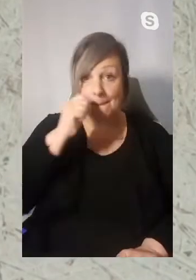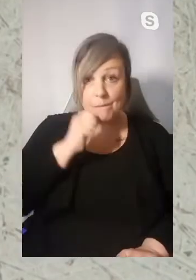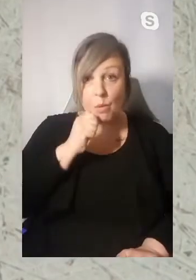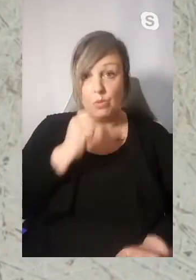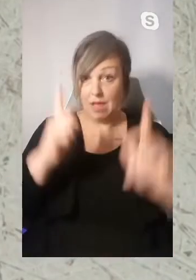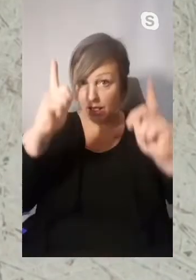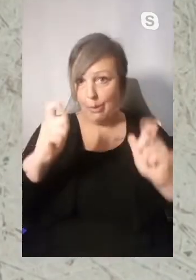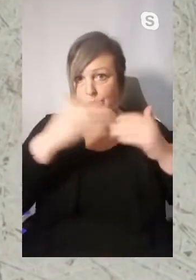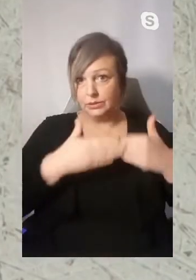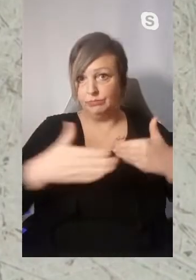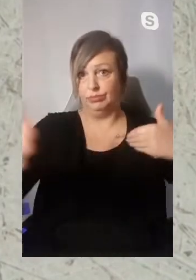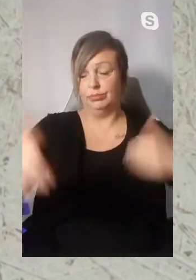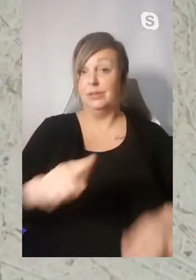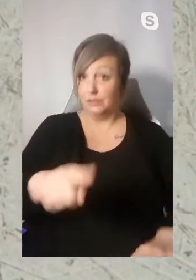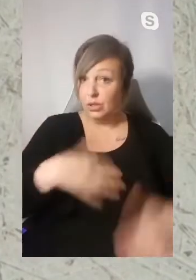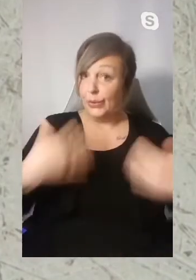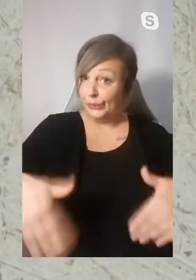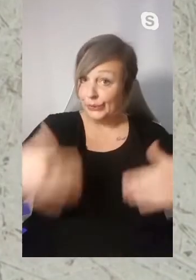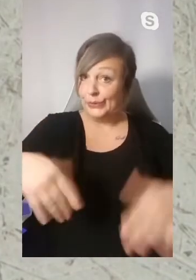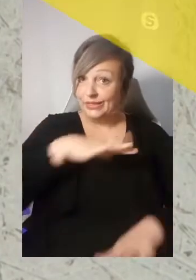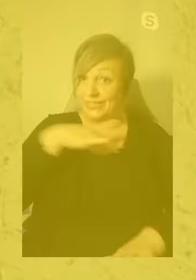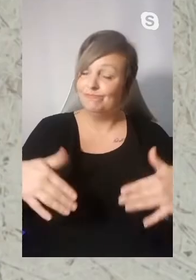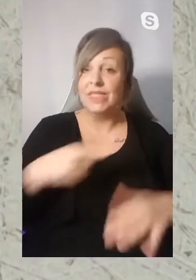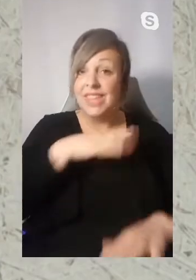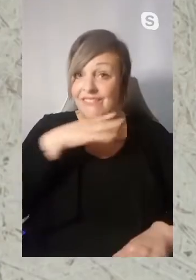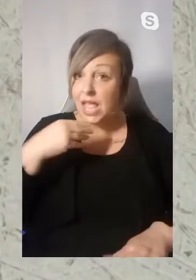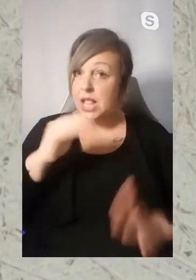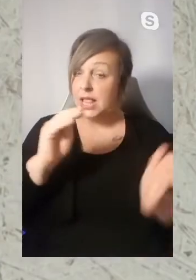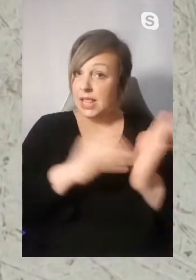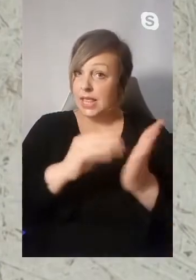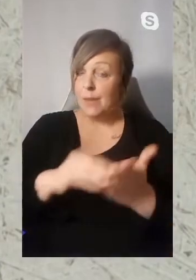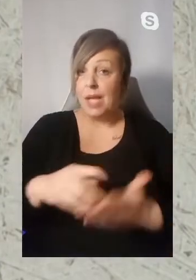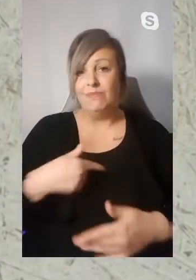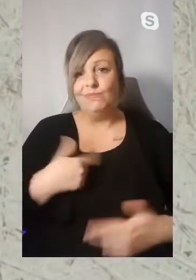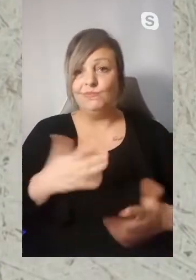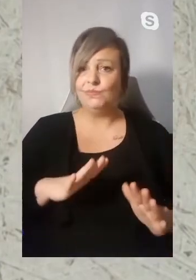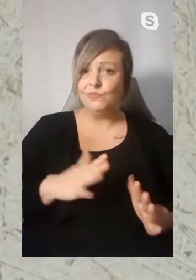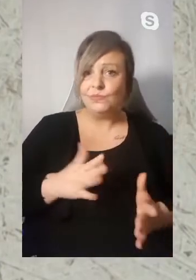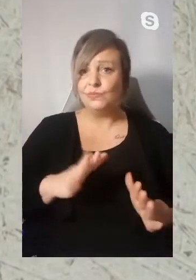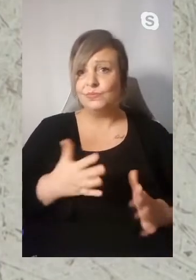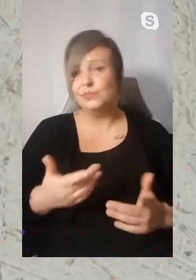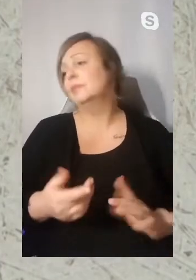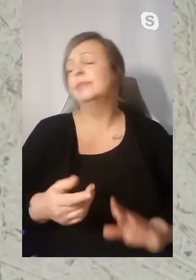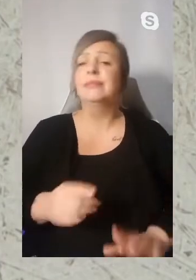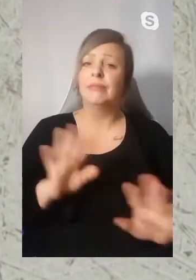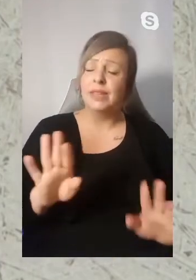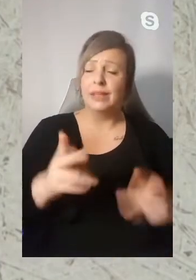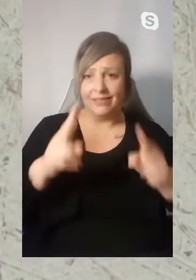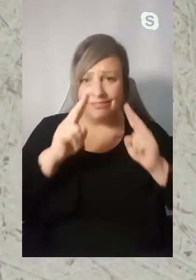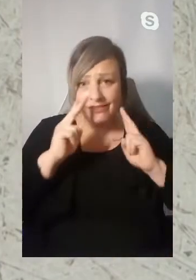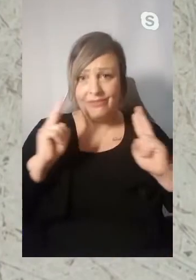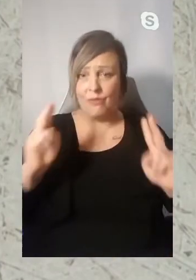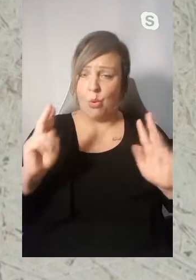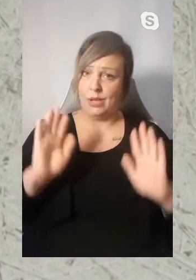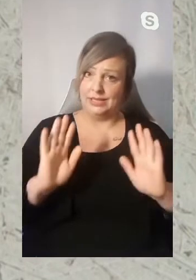Das ist alles Montag. Und da sehen wir ja schon, das ist viel. Da ist vieles dabei, wo ich sage, lass es uns